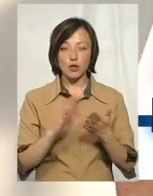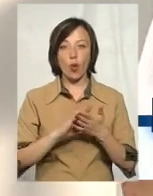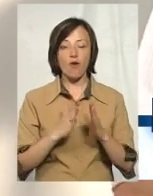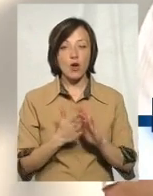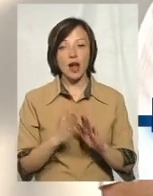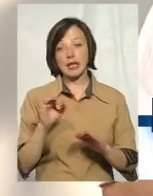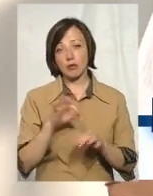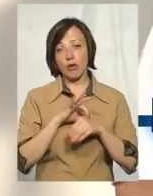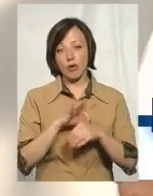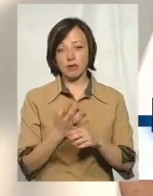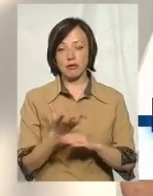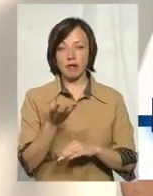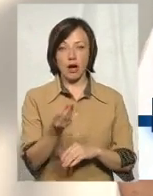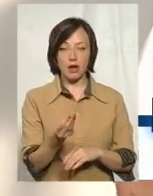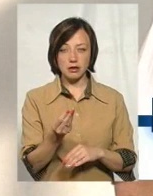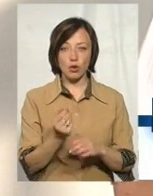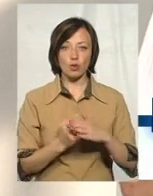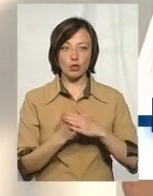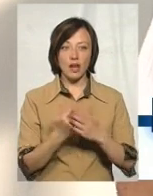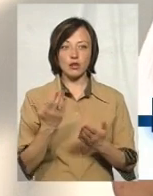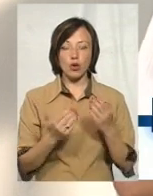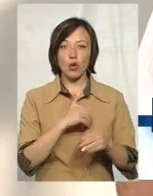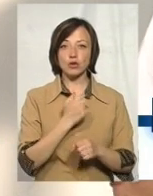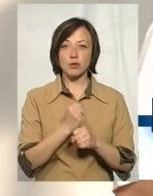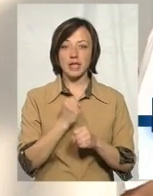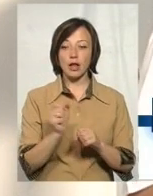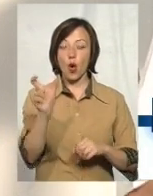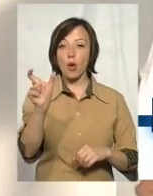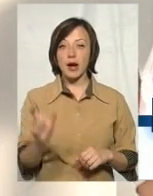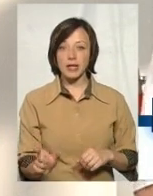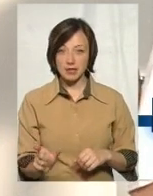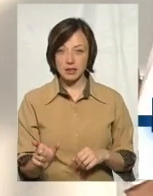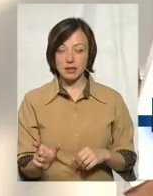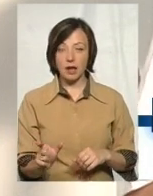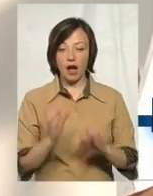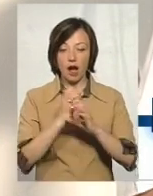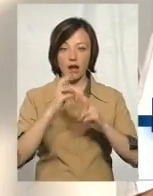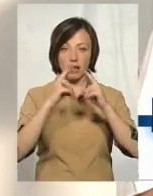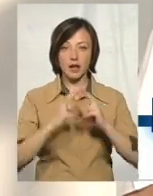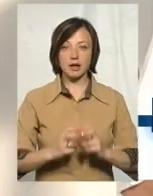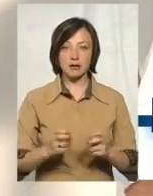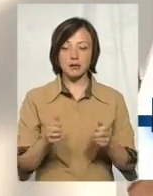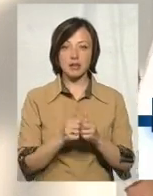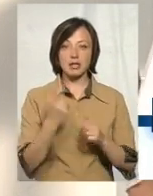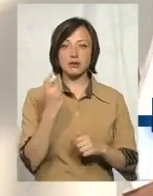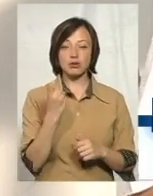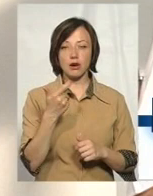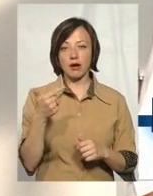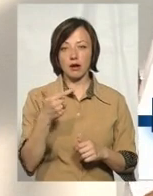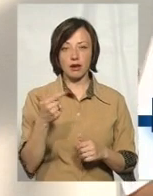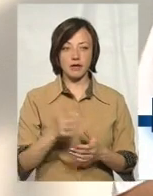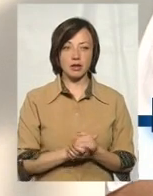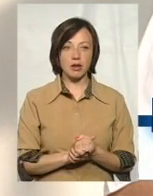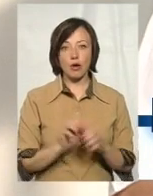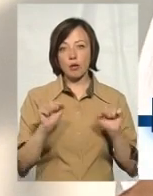договори. це проводиться на платній основі. Якщо це хоче зробити громадянин, аналіз криничної води біля 100 гривень. 100, я